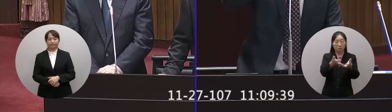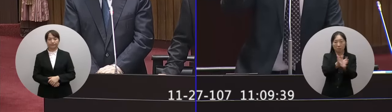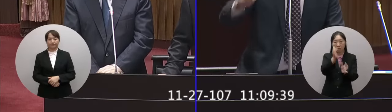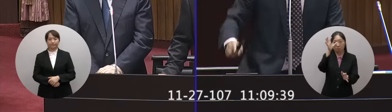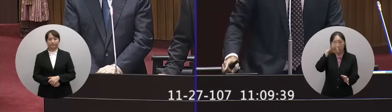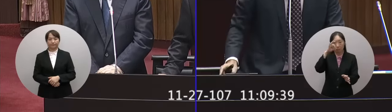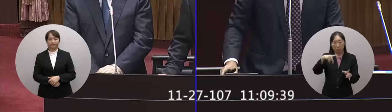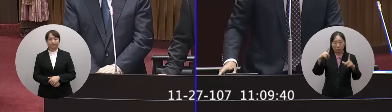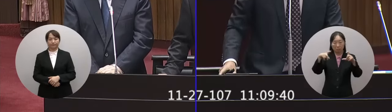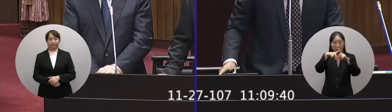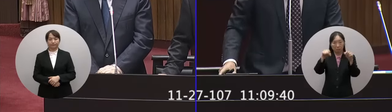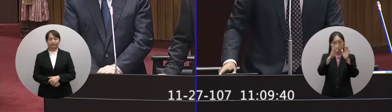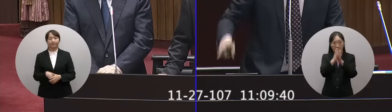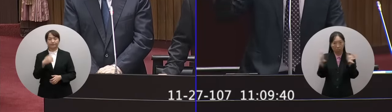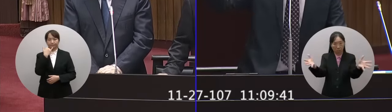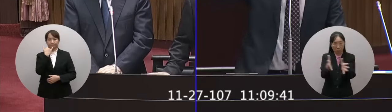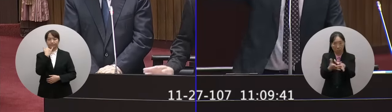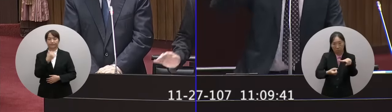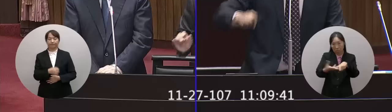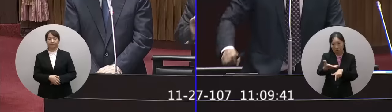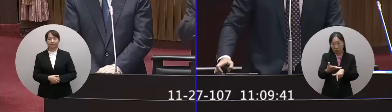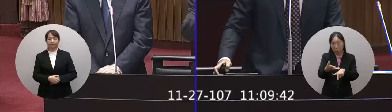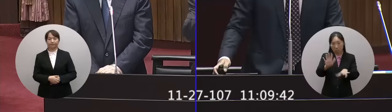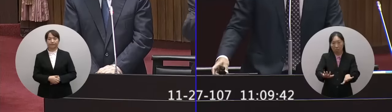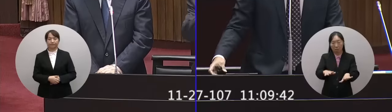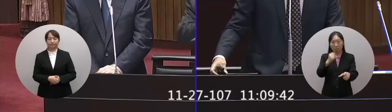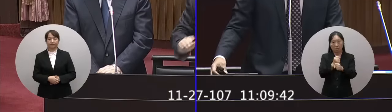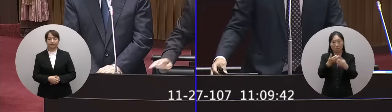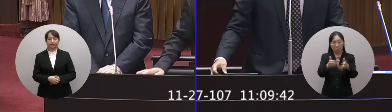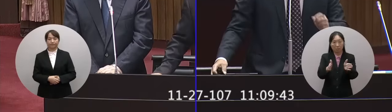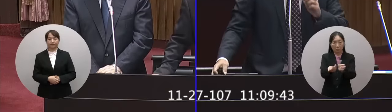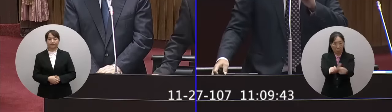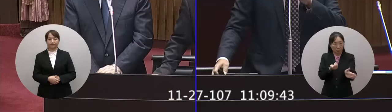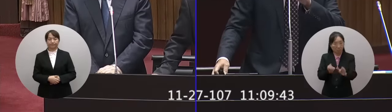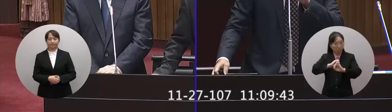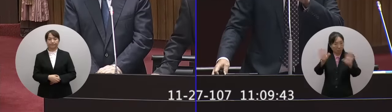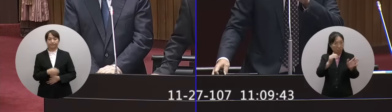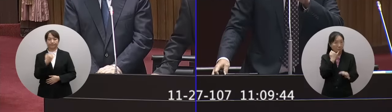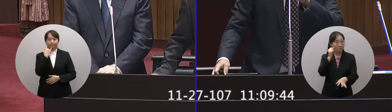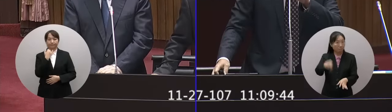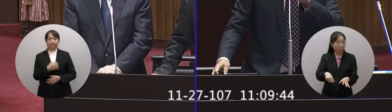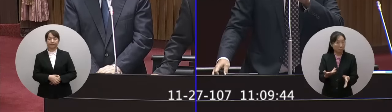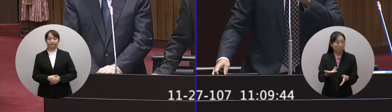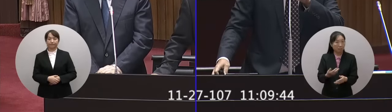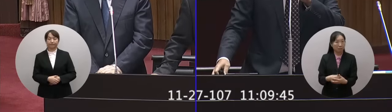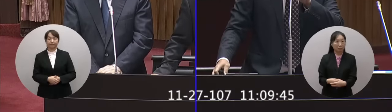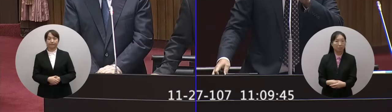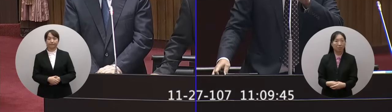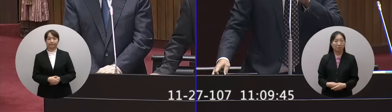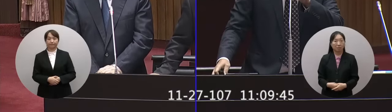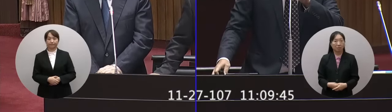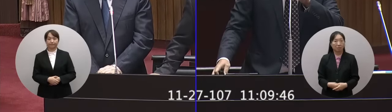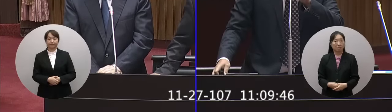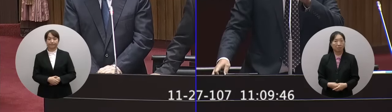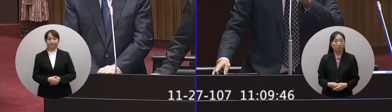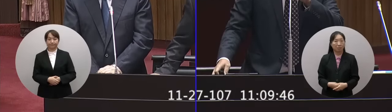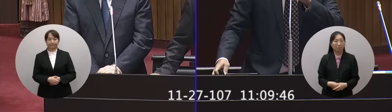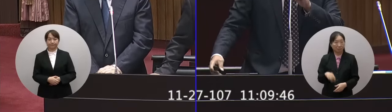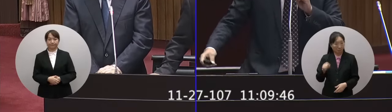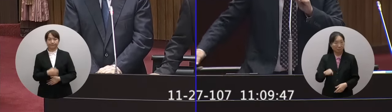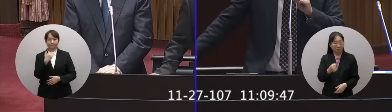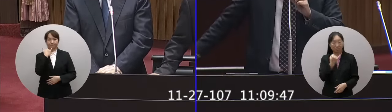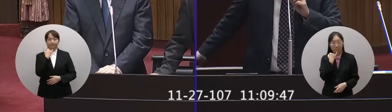一併公布可以嗎可以今天下班以前公布可以嗎可以嗎可以嗎可以